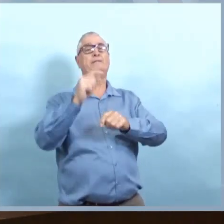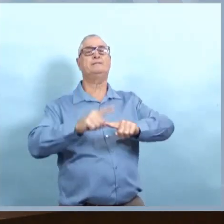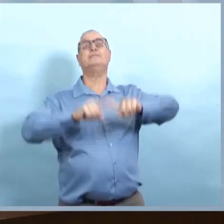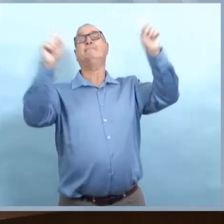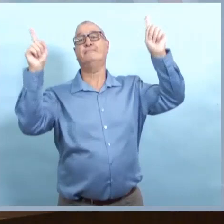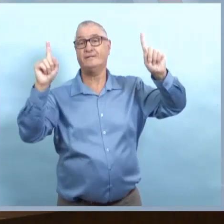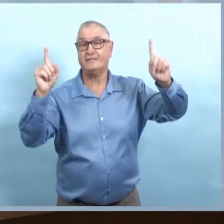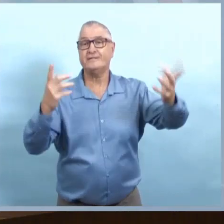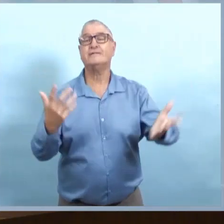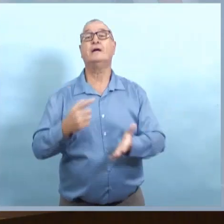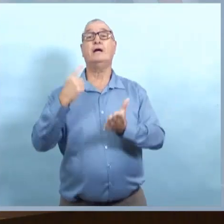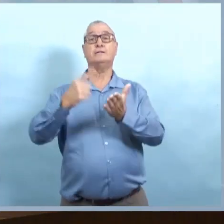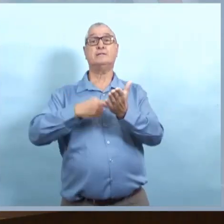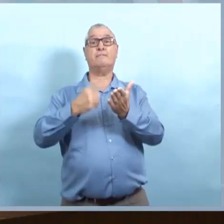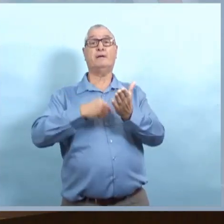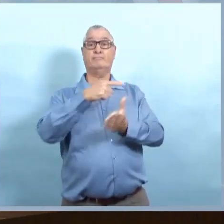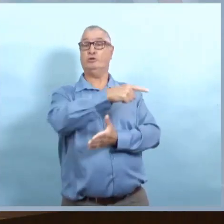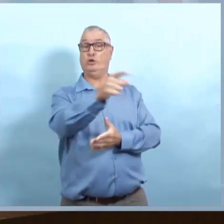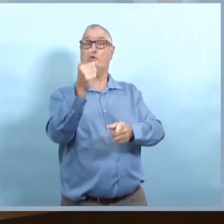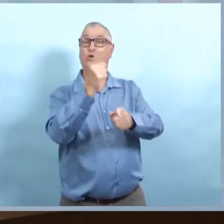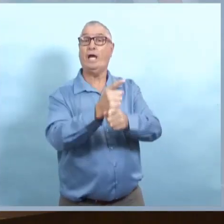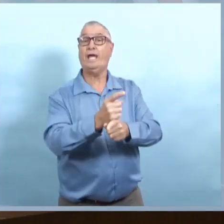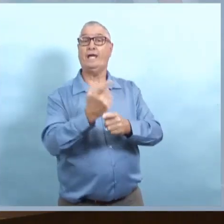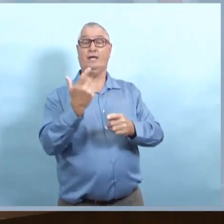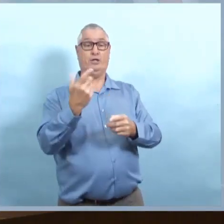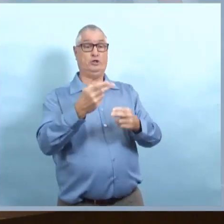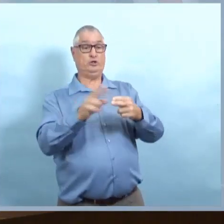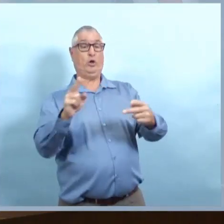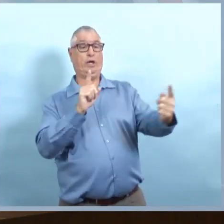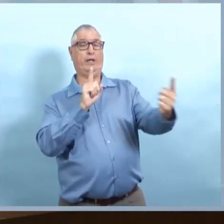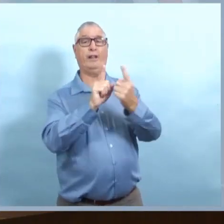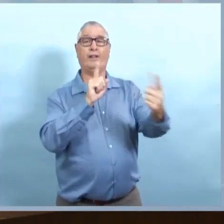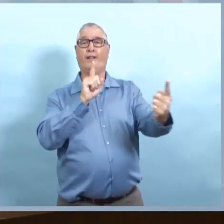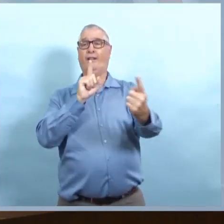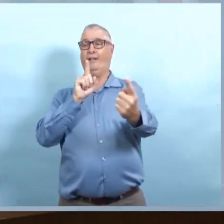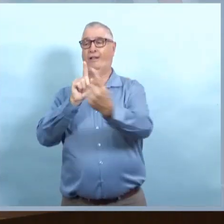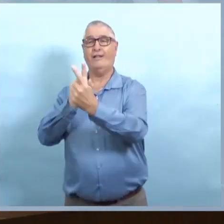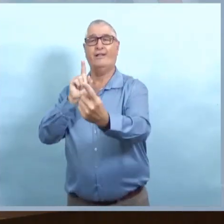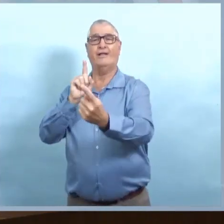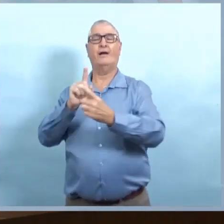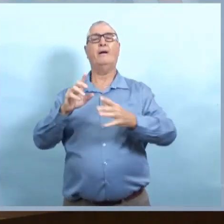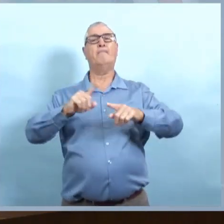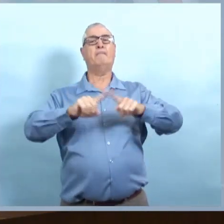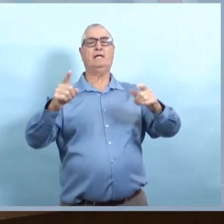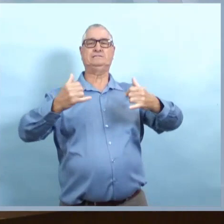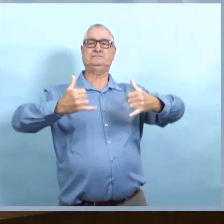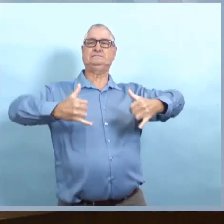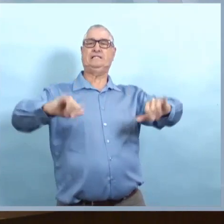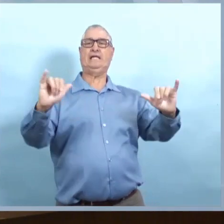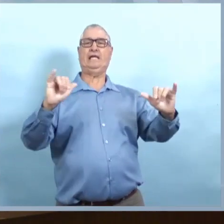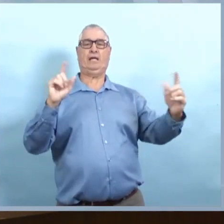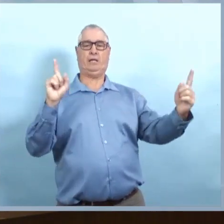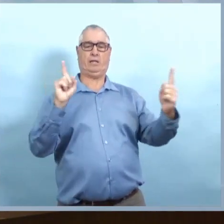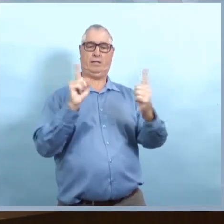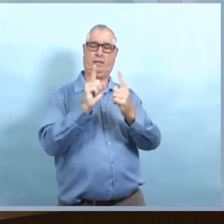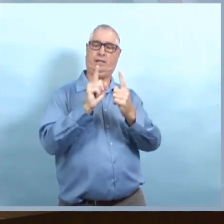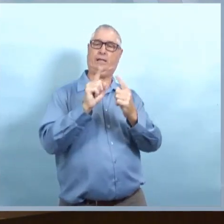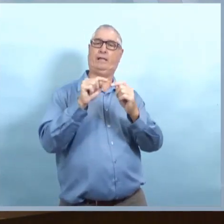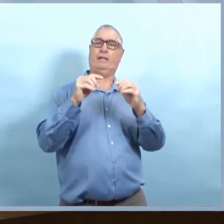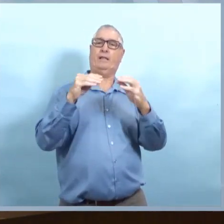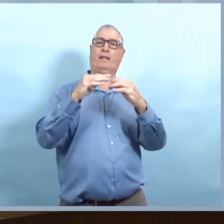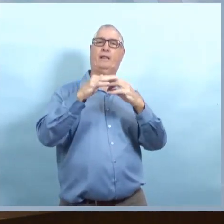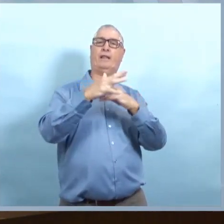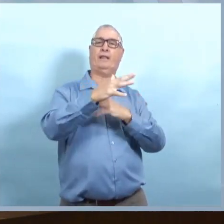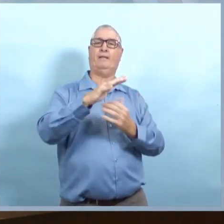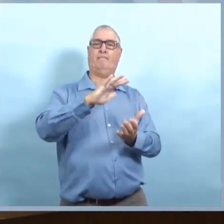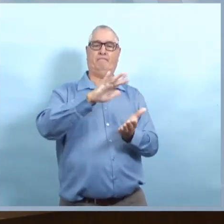'avons pas pris de décision, mais il faut certainement s'attendre à ce que ça ne ressemble pas à ce que nous avons fait par les années passées. Il y a beaucoup de